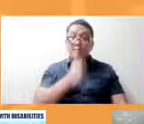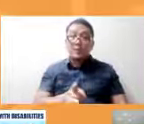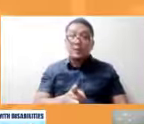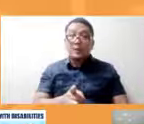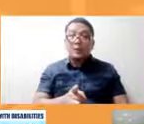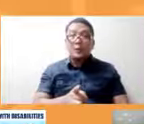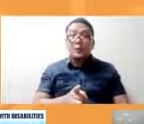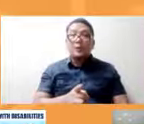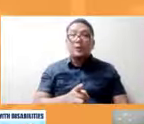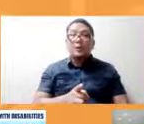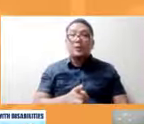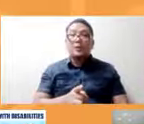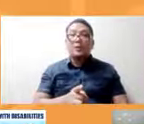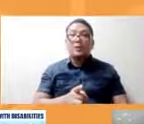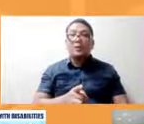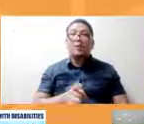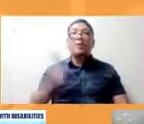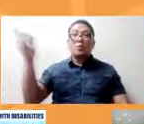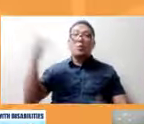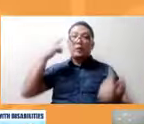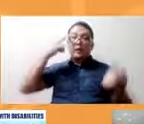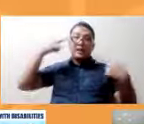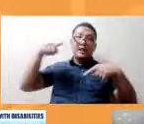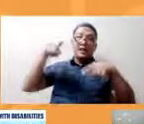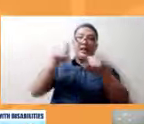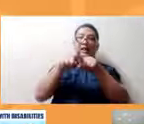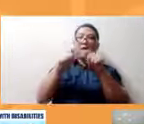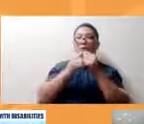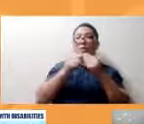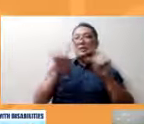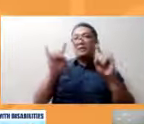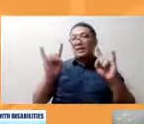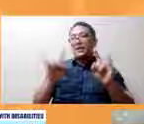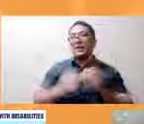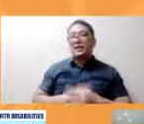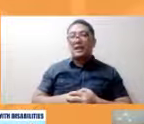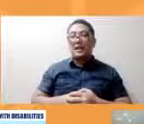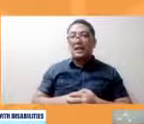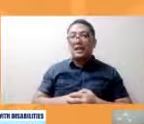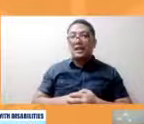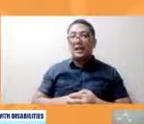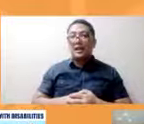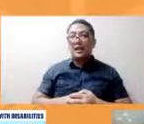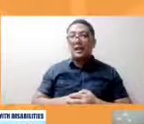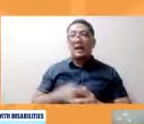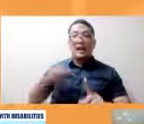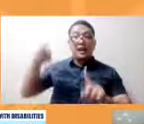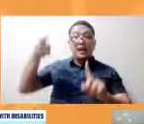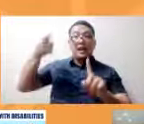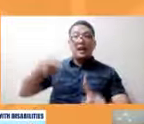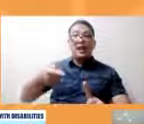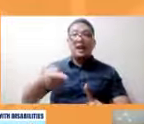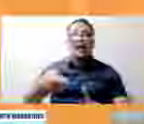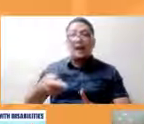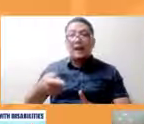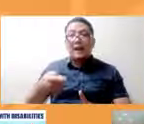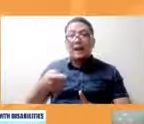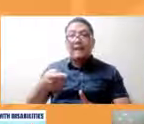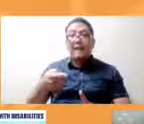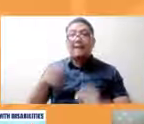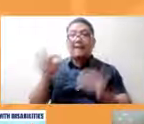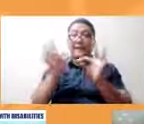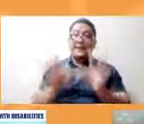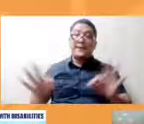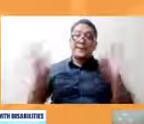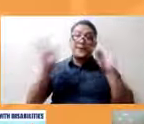makito alam sila sa media so I really want to highlight yung kahalagahan